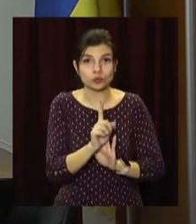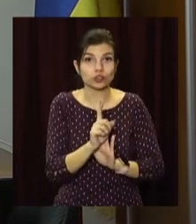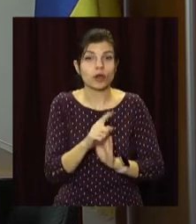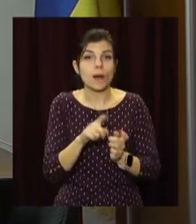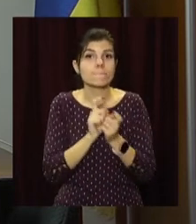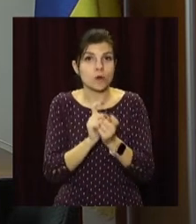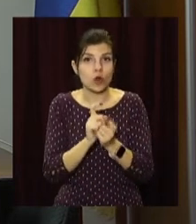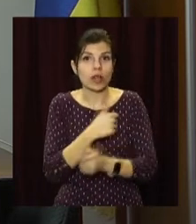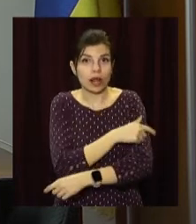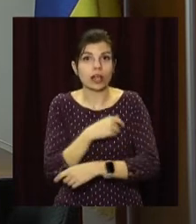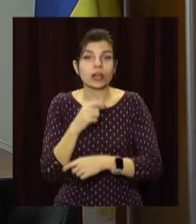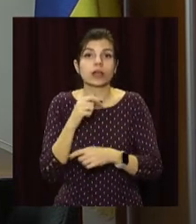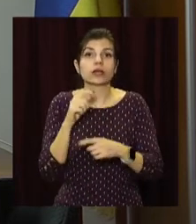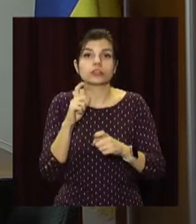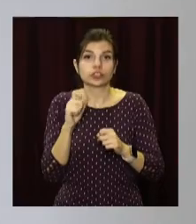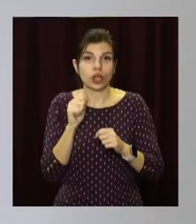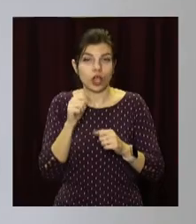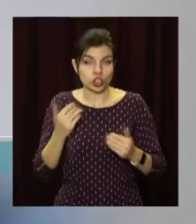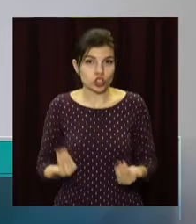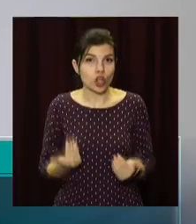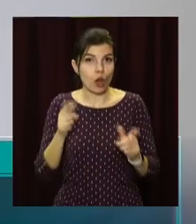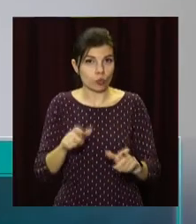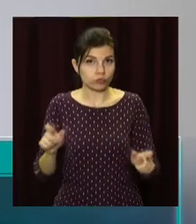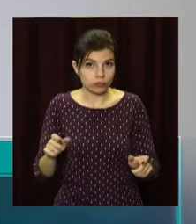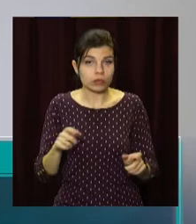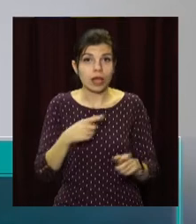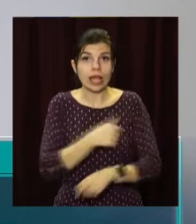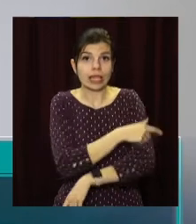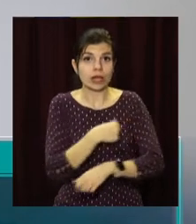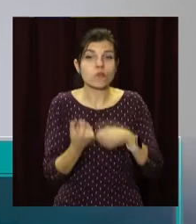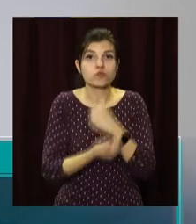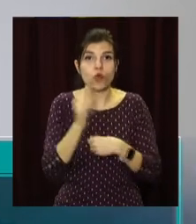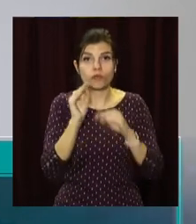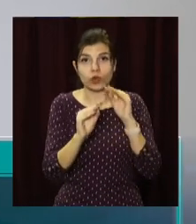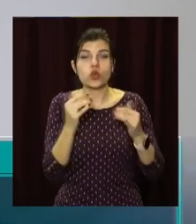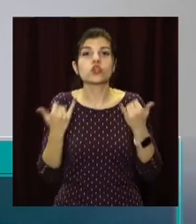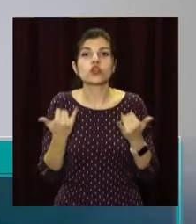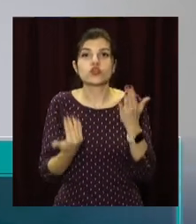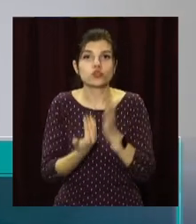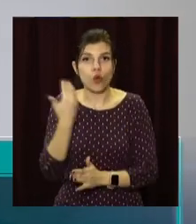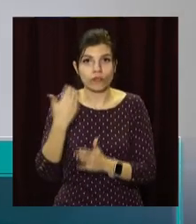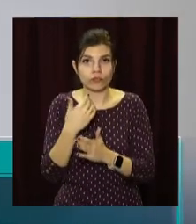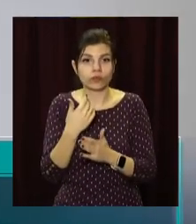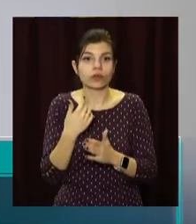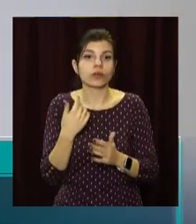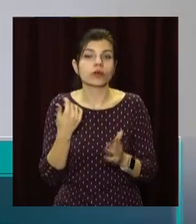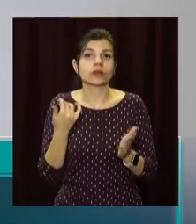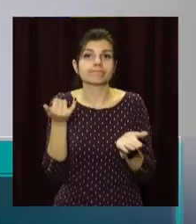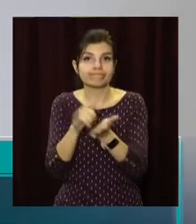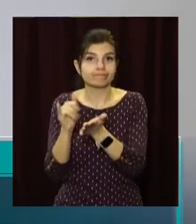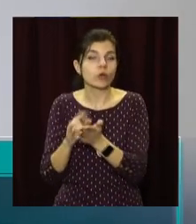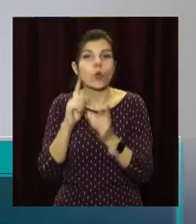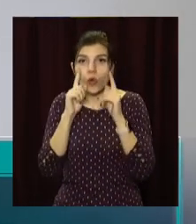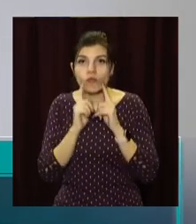комфортні кабінети для прийому пацієнтів. Це відділення буде самодостатнє. Воно буде мати, крім